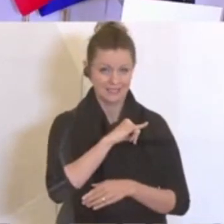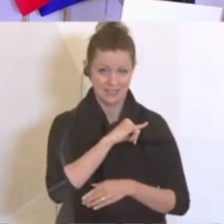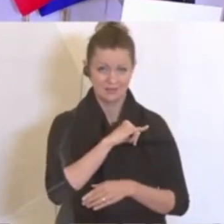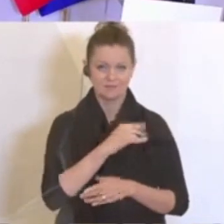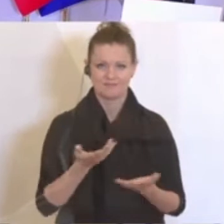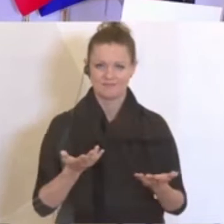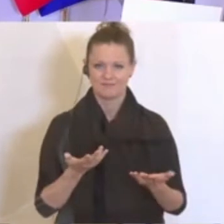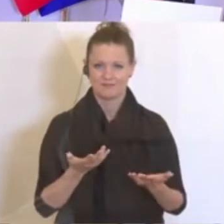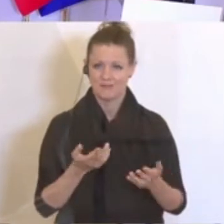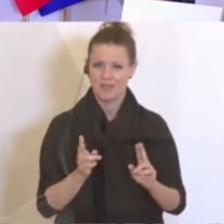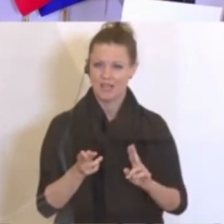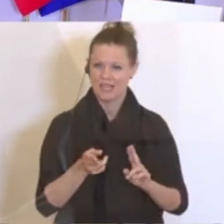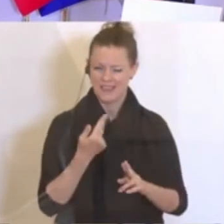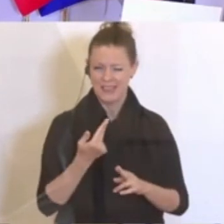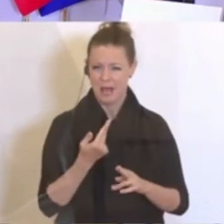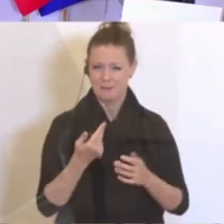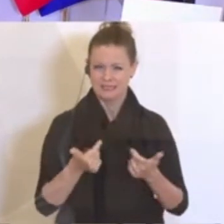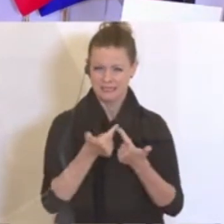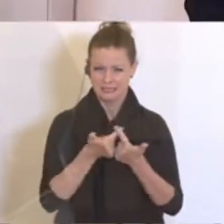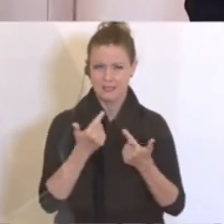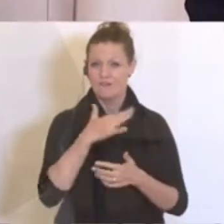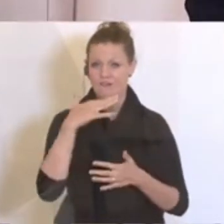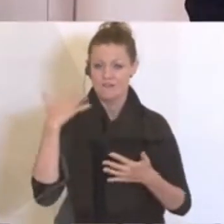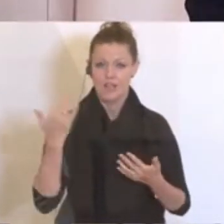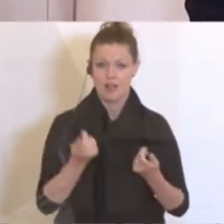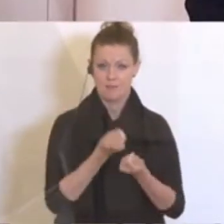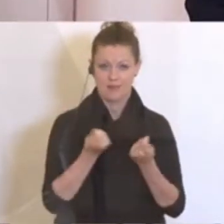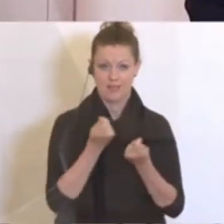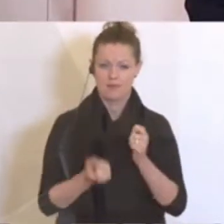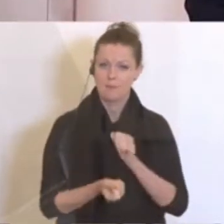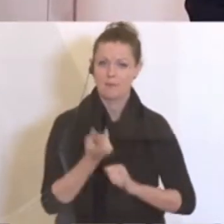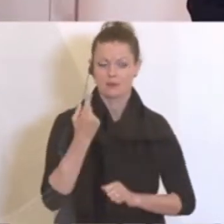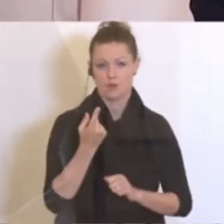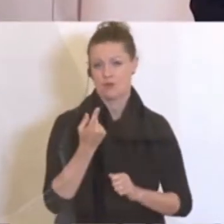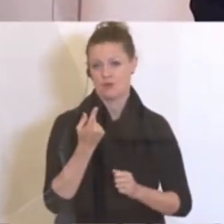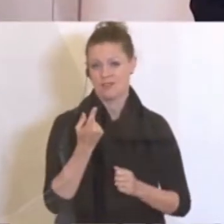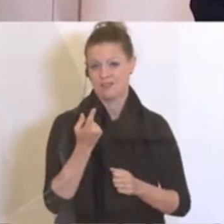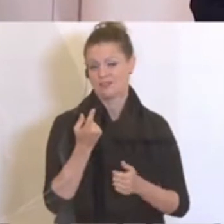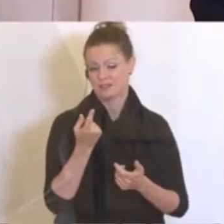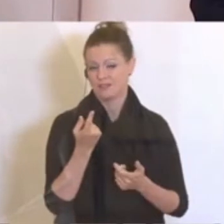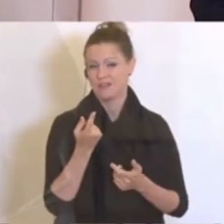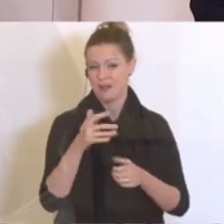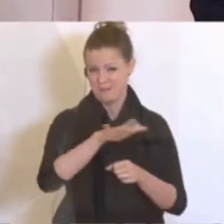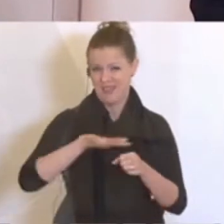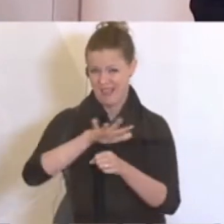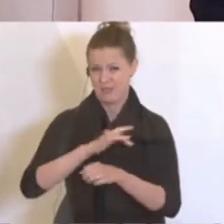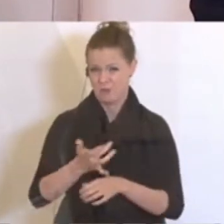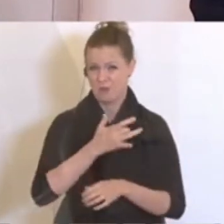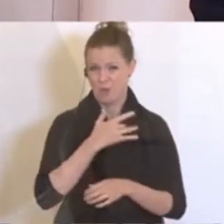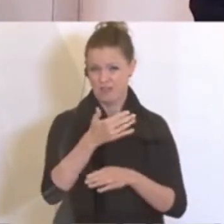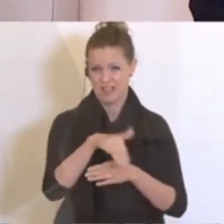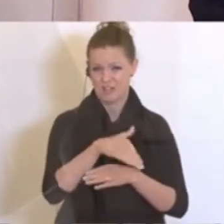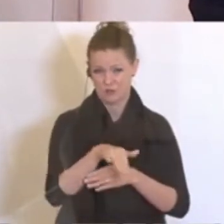gebotenen Knappheit. Ja, viele Betriebe in besonders hervorgehobenen Branchen, die